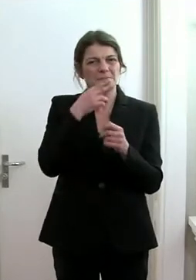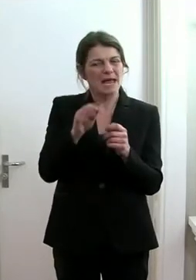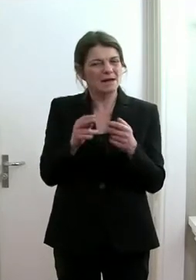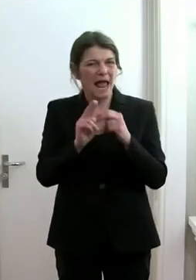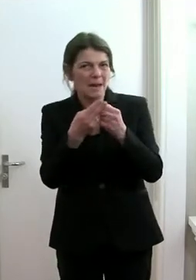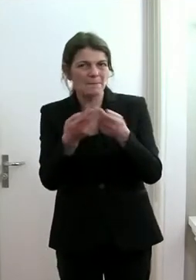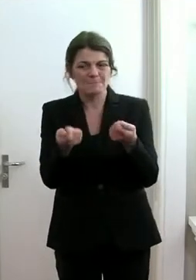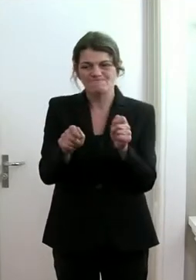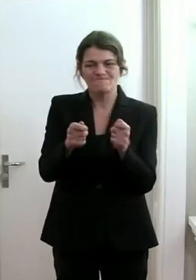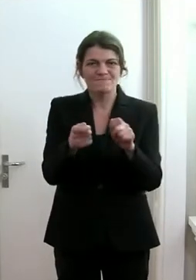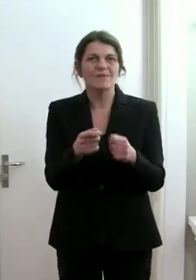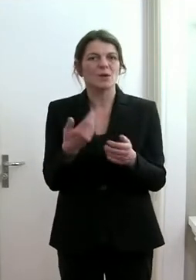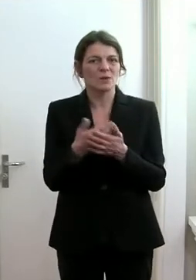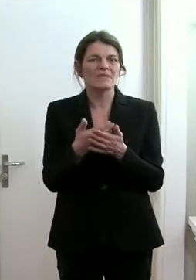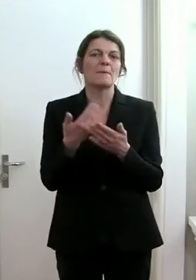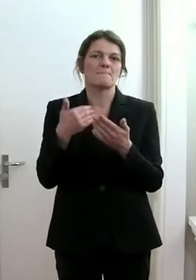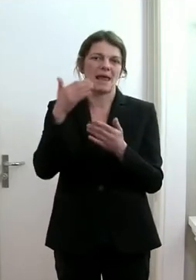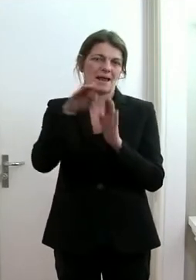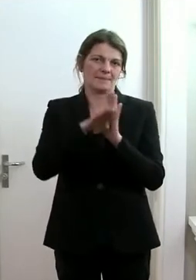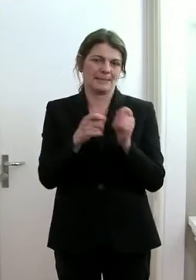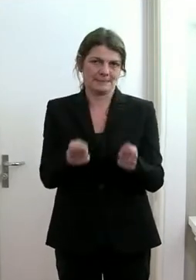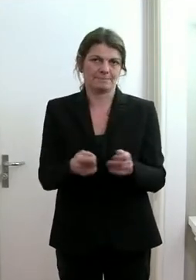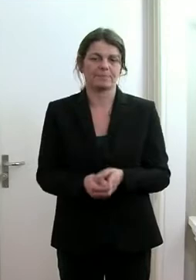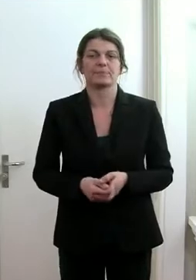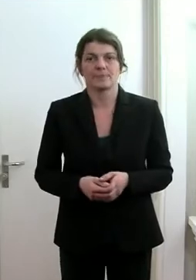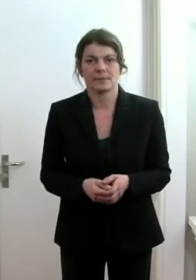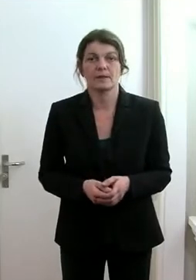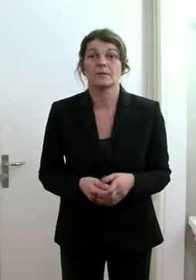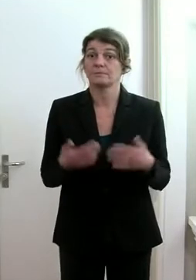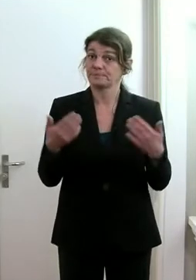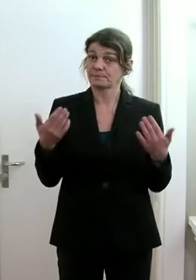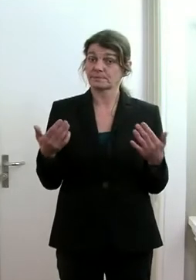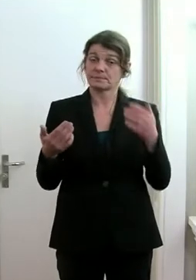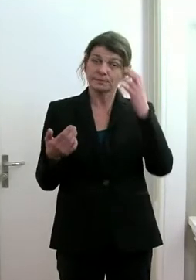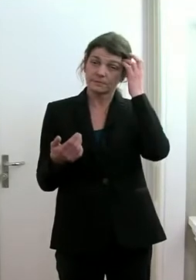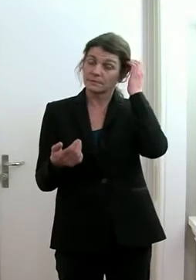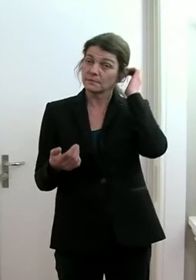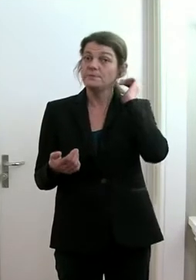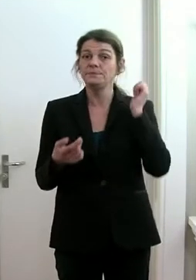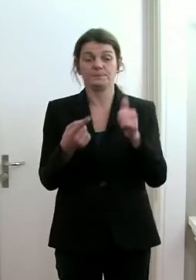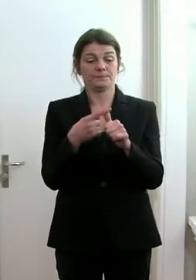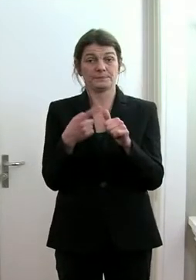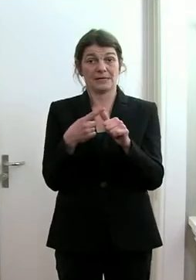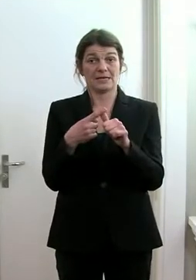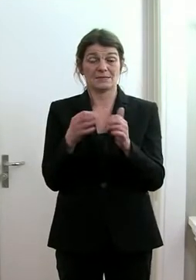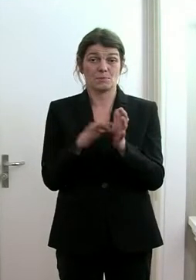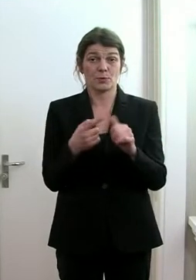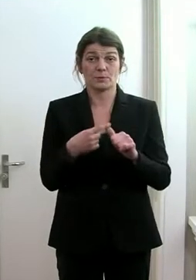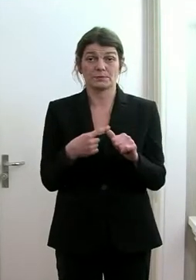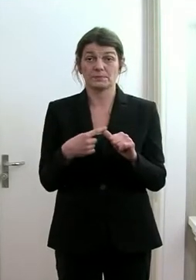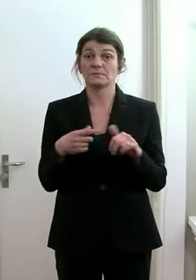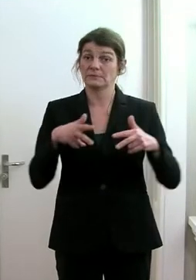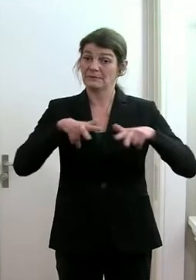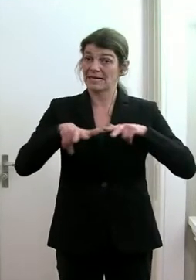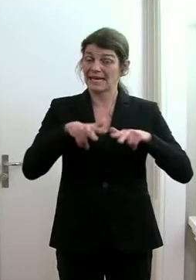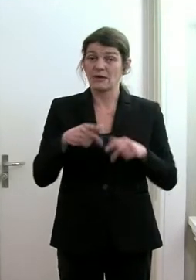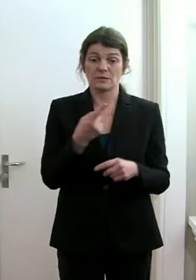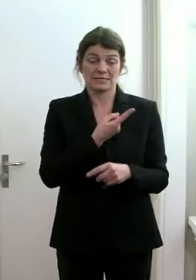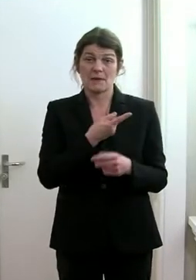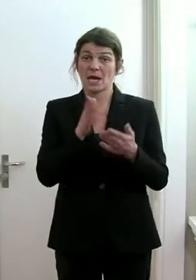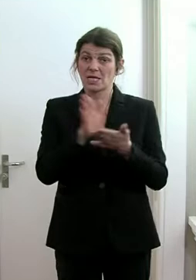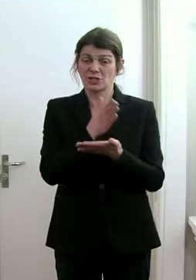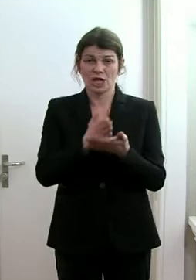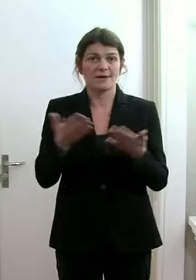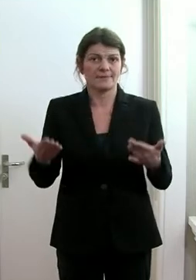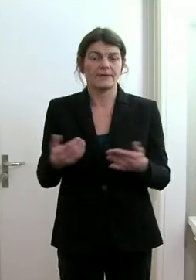weitere Vorgaben eingefügt. Es ist dies als erstes, dass die Regierung entschieden hat,